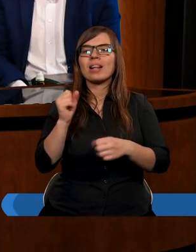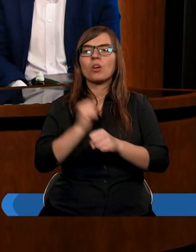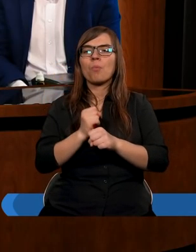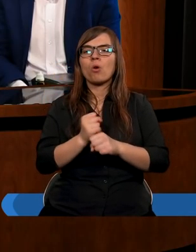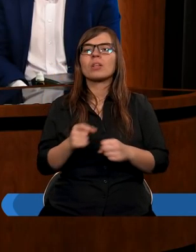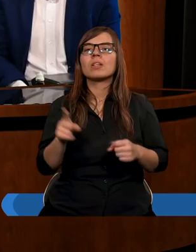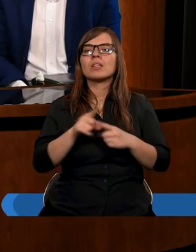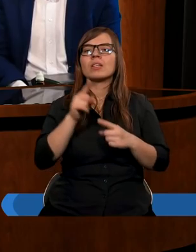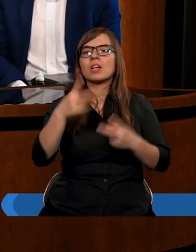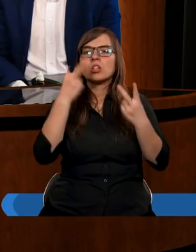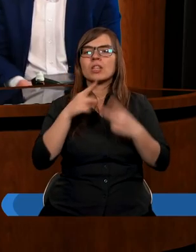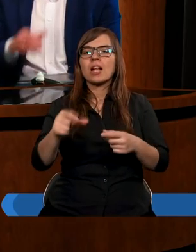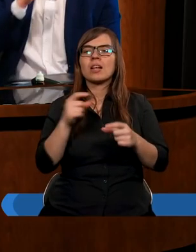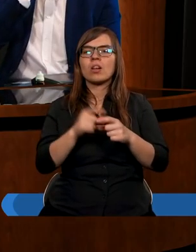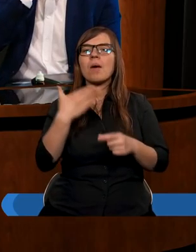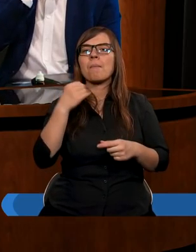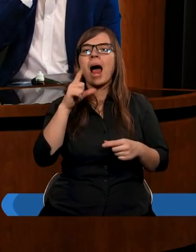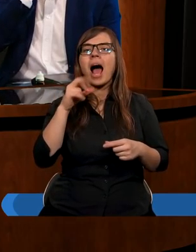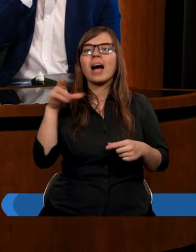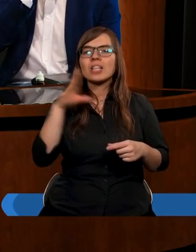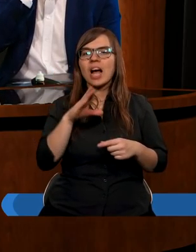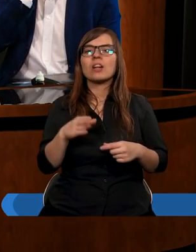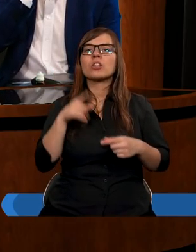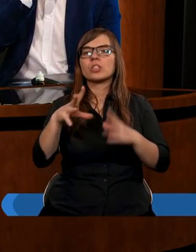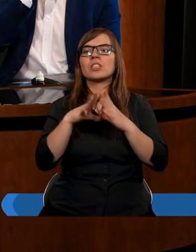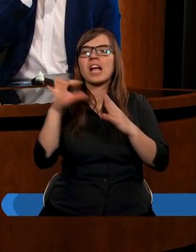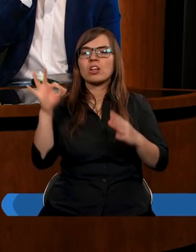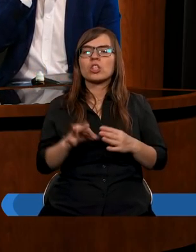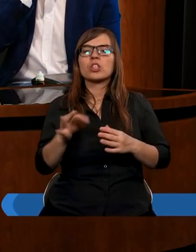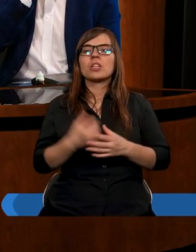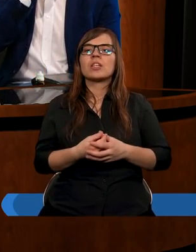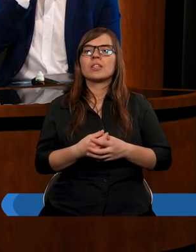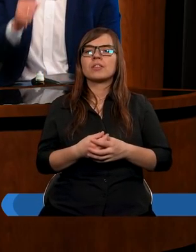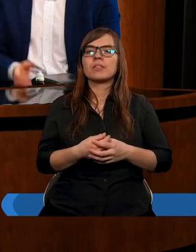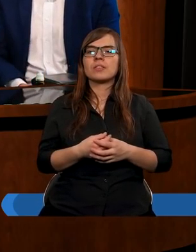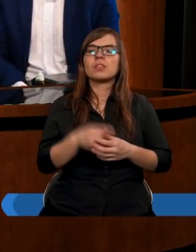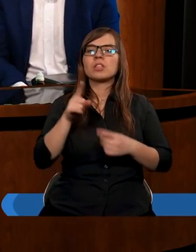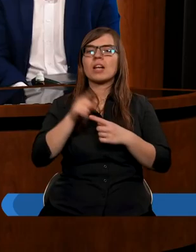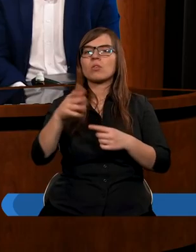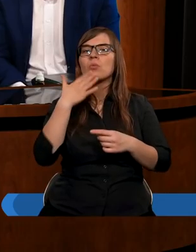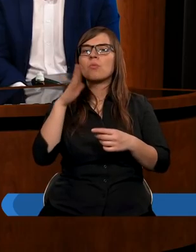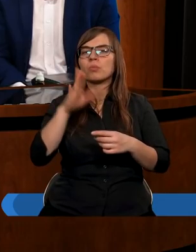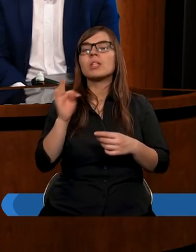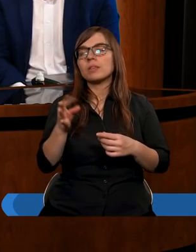No też czytaliśmy te słowa z Malachiasza, przynieście całą dziesięcinę. To przecież mówi to Bóg.